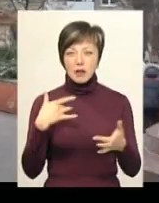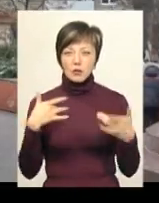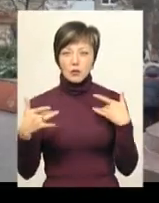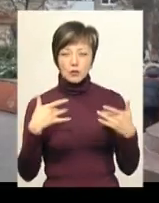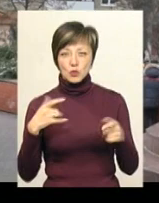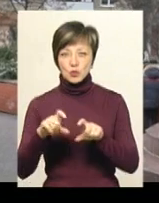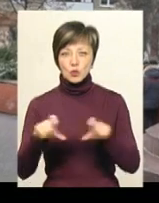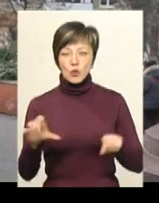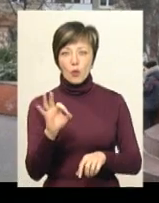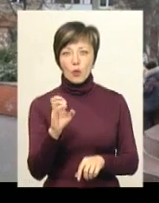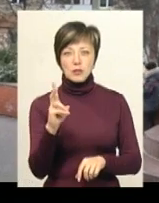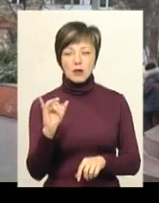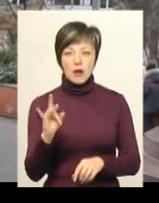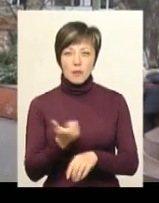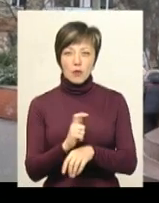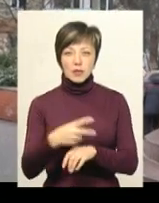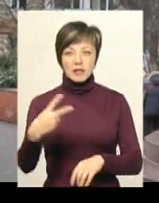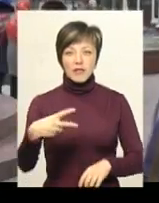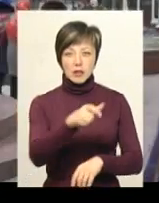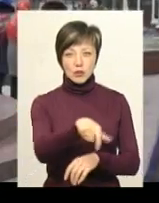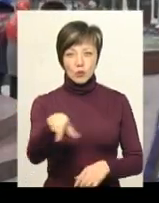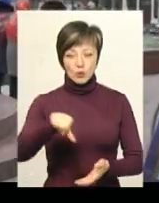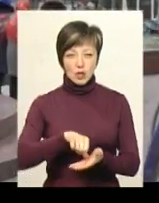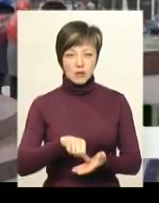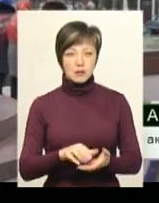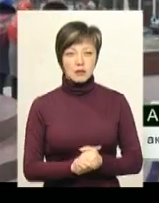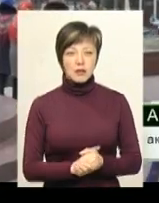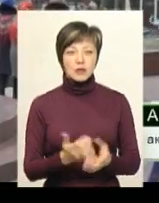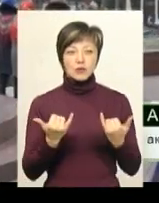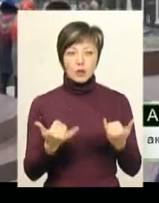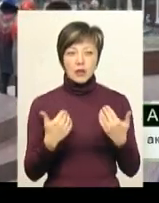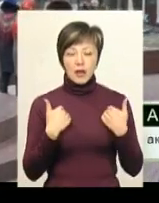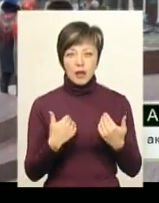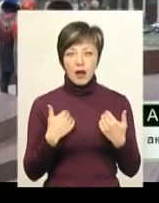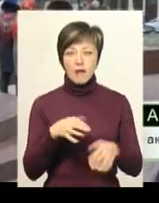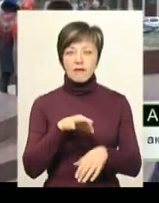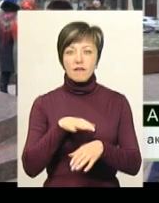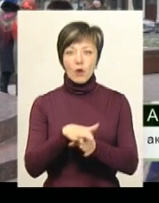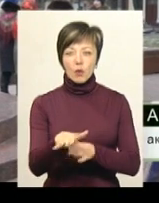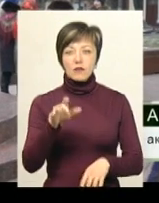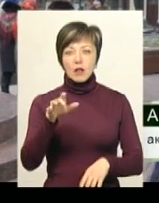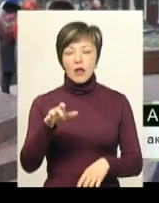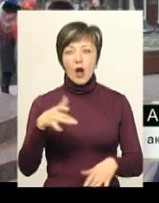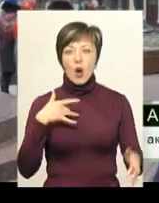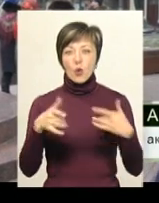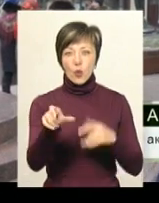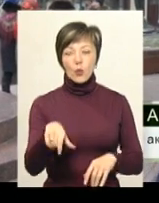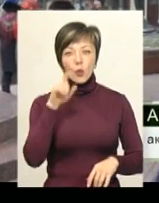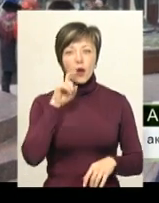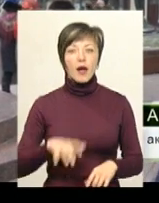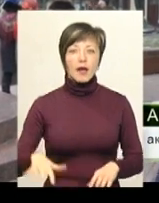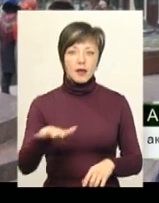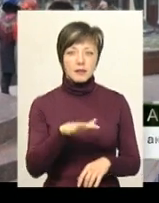театральної студії «Оскар». Всього понад 20 учасників. Сьогодні я виконувала роль України, та головна моя мета була